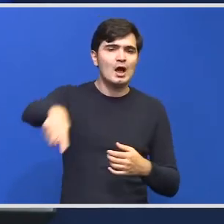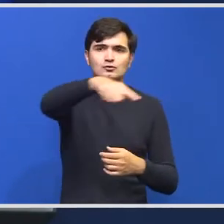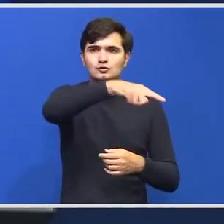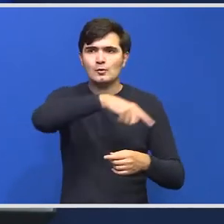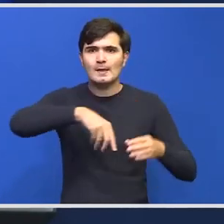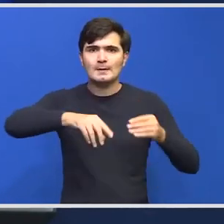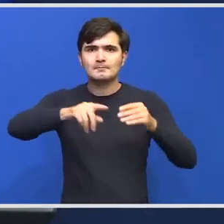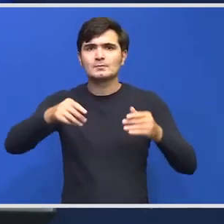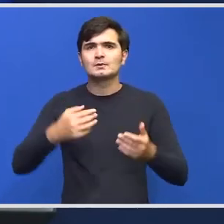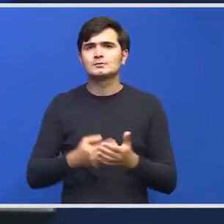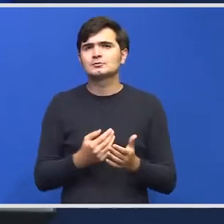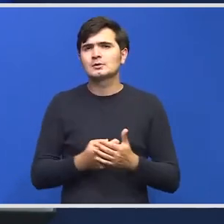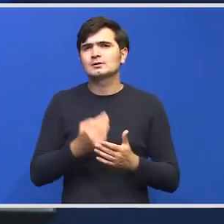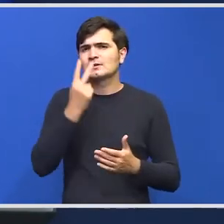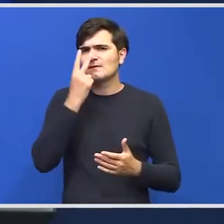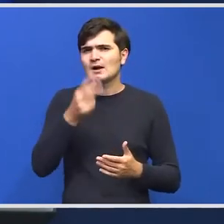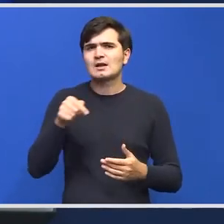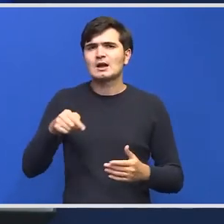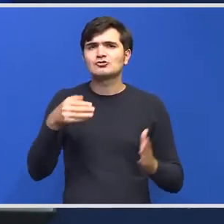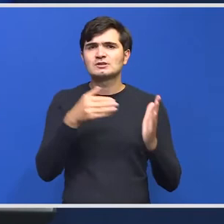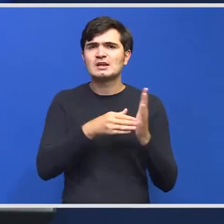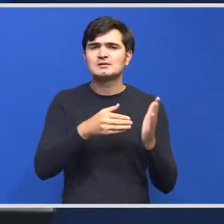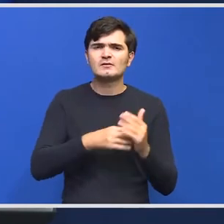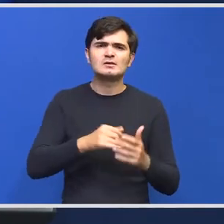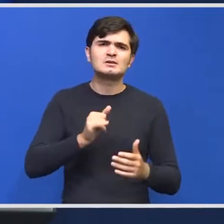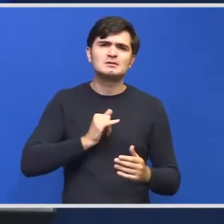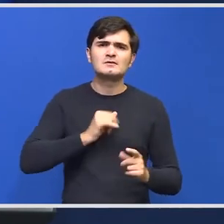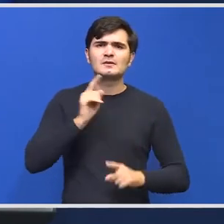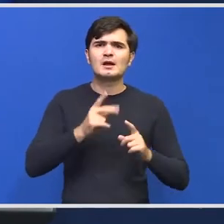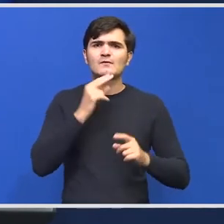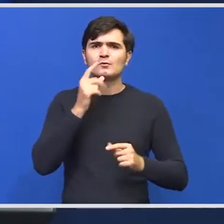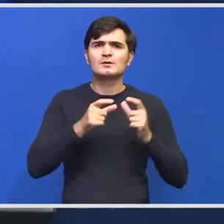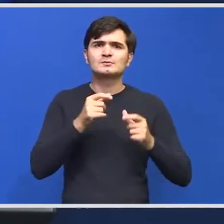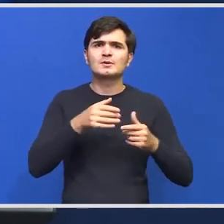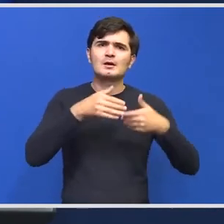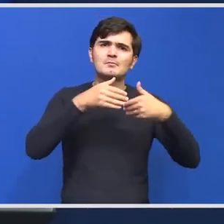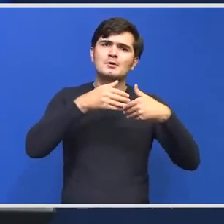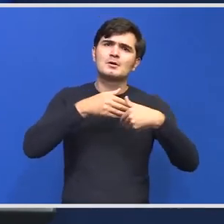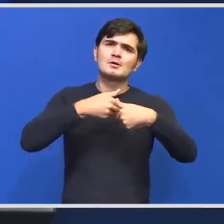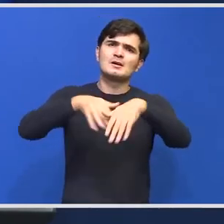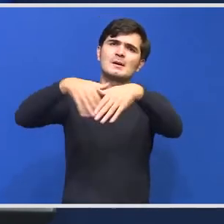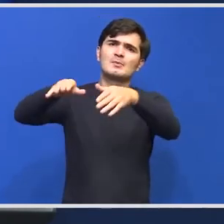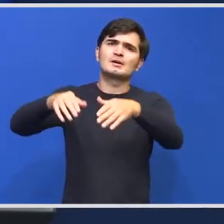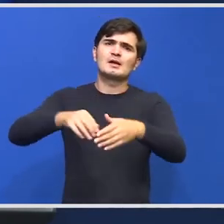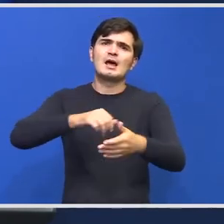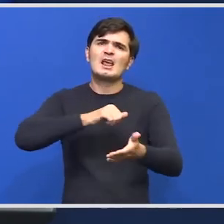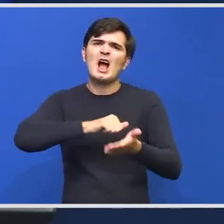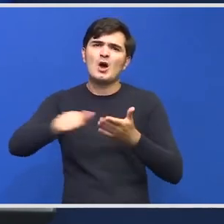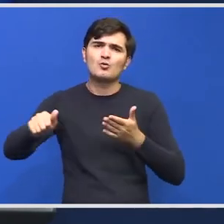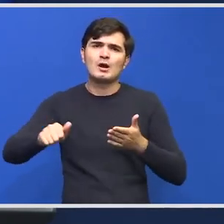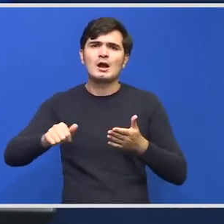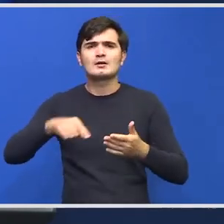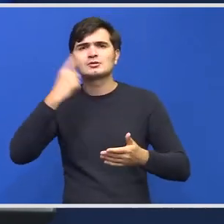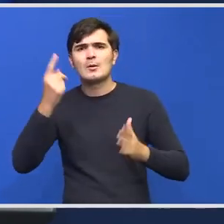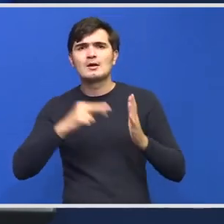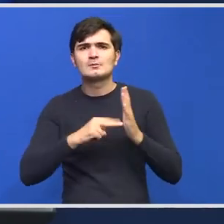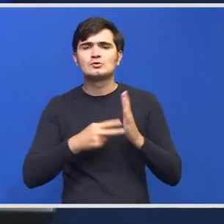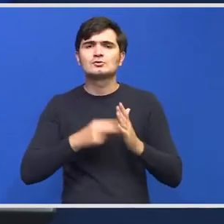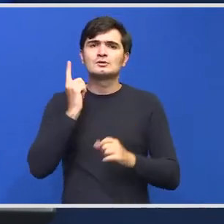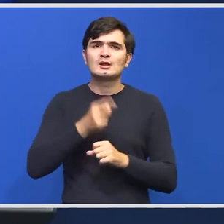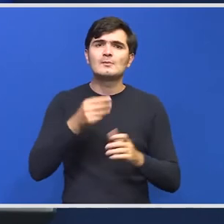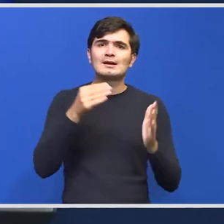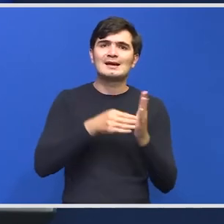aceste intervenții, indiferent dacă vorbim de alungare, tranquilizare, îndepărtare sau alte metode, să se